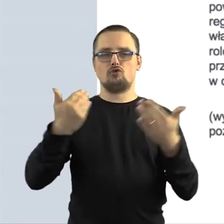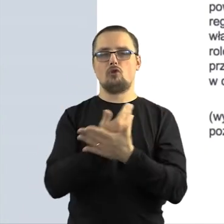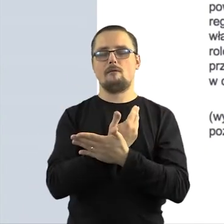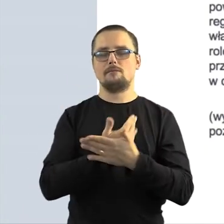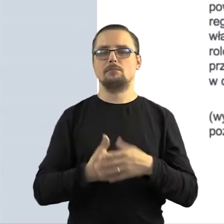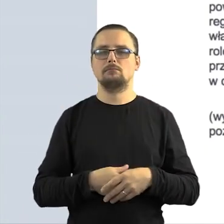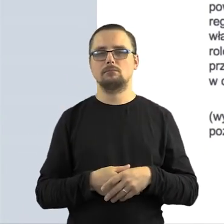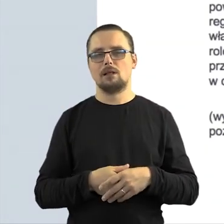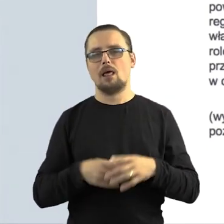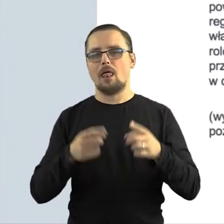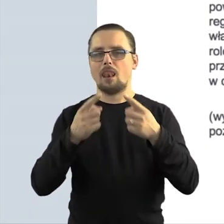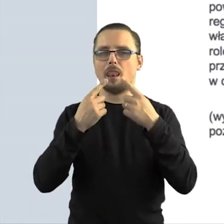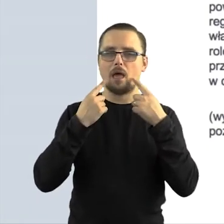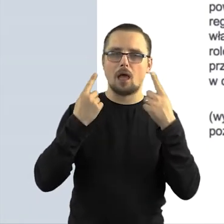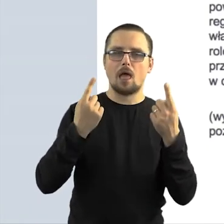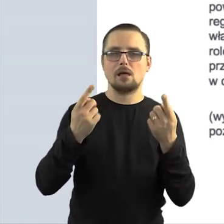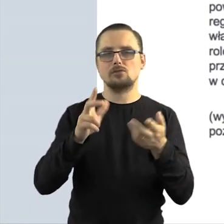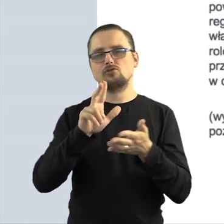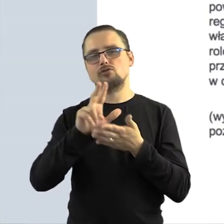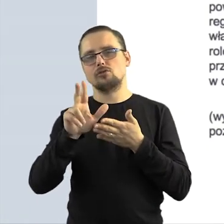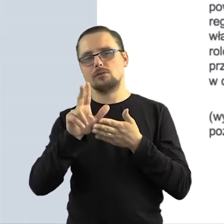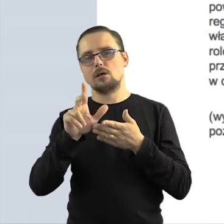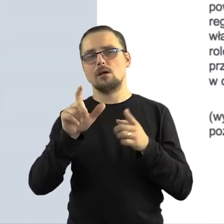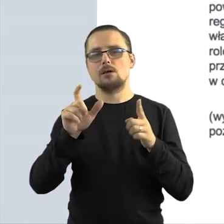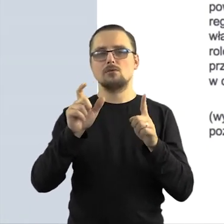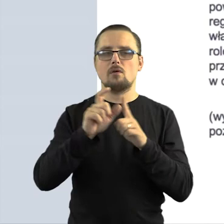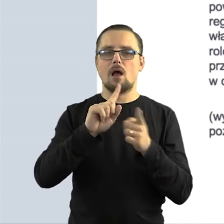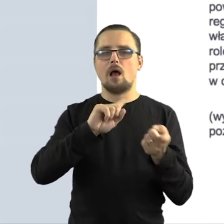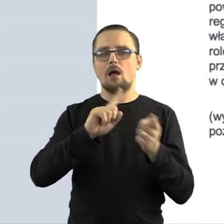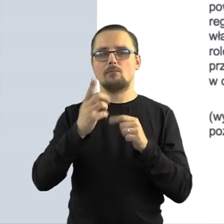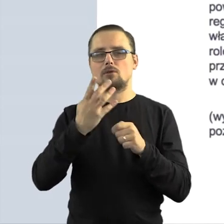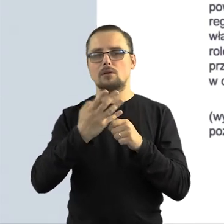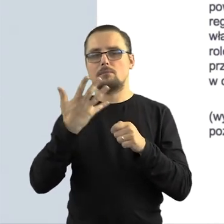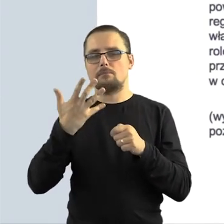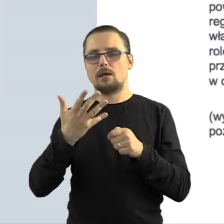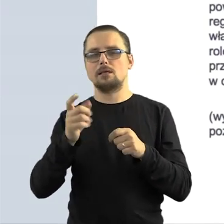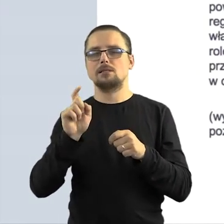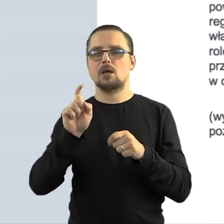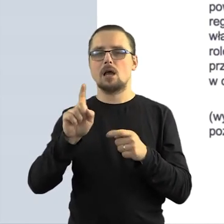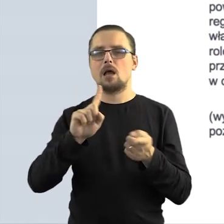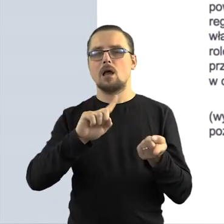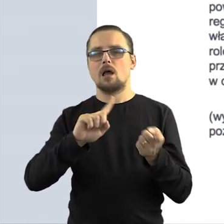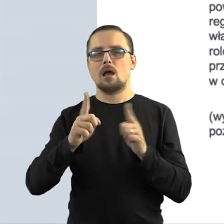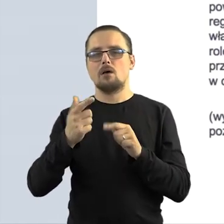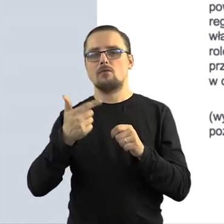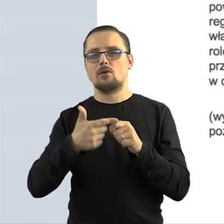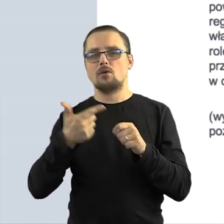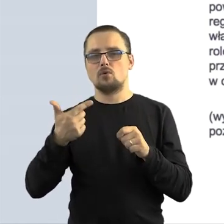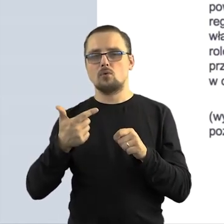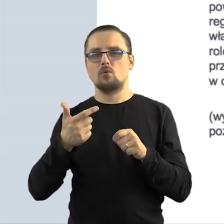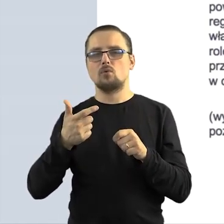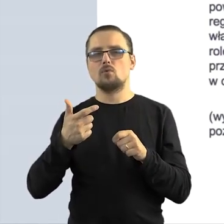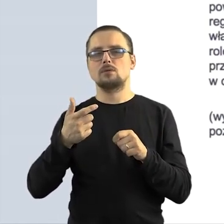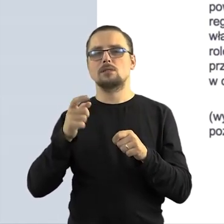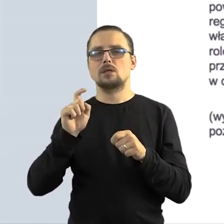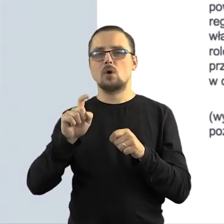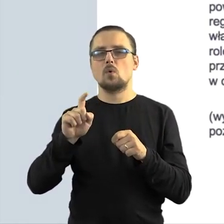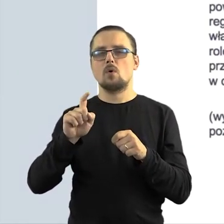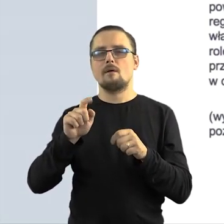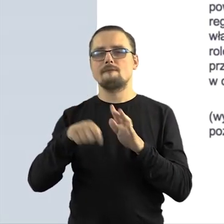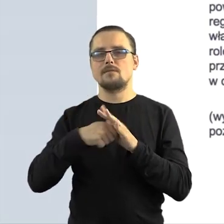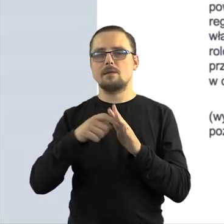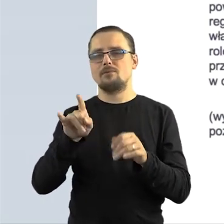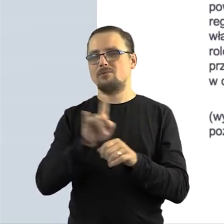legendy o 13 słowach, 45 sekundach i 22 sekundach urywków filmów z YouTube'a,